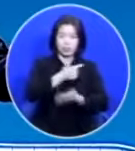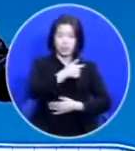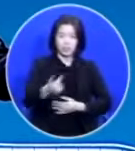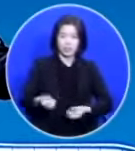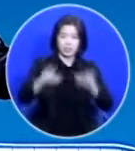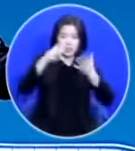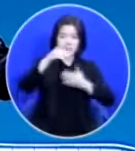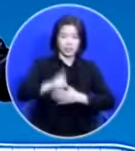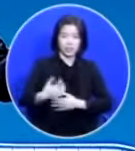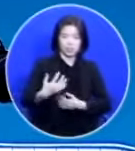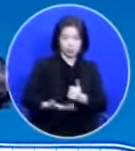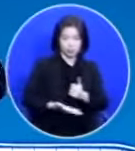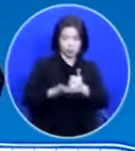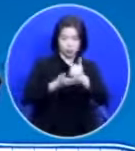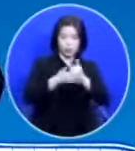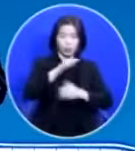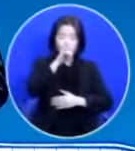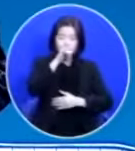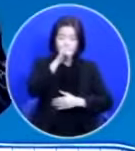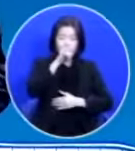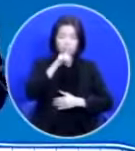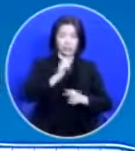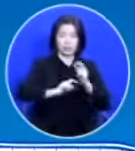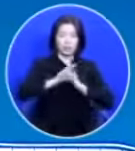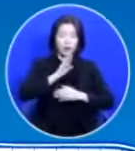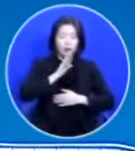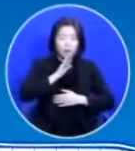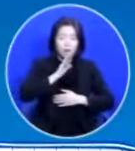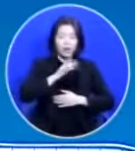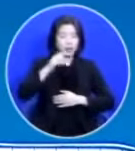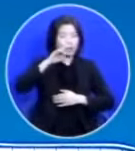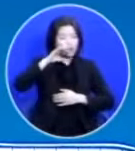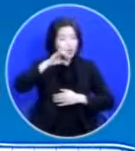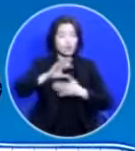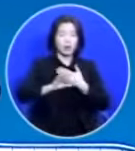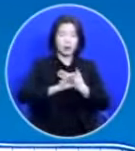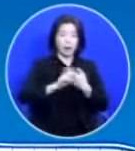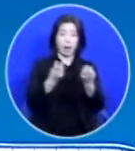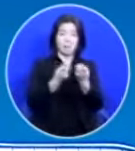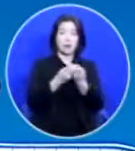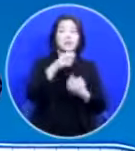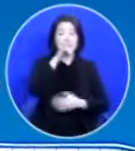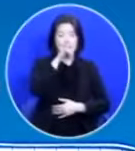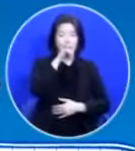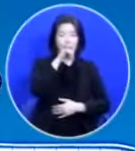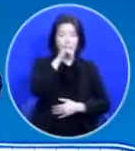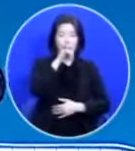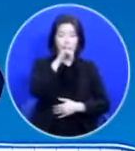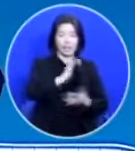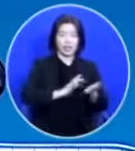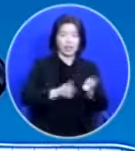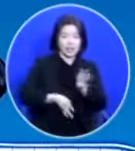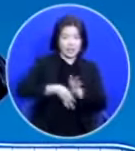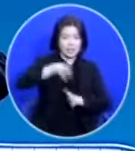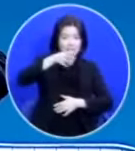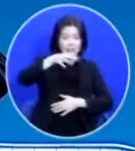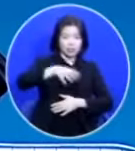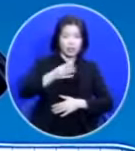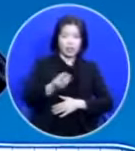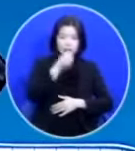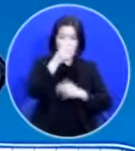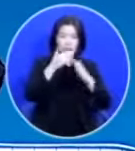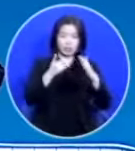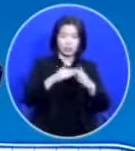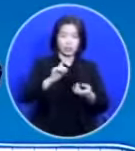섬기시고 계시는 그곳이 궁금하시다면 방법이 있긴 합니다 예루살렘 성전에 대해서